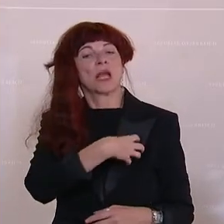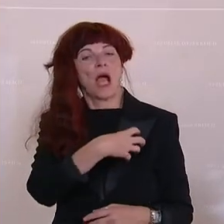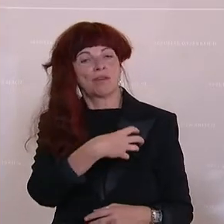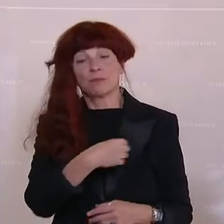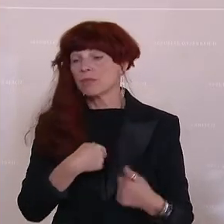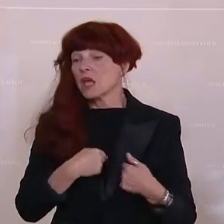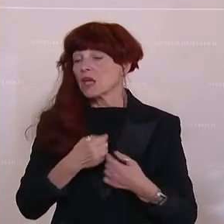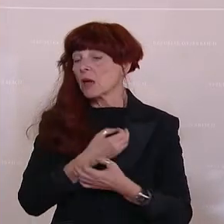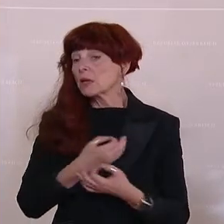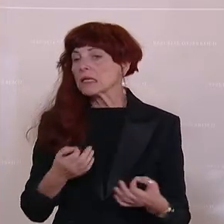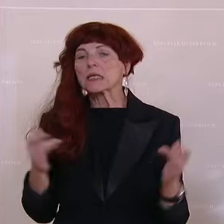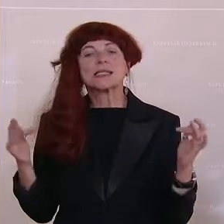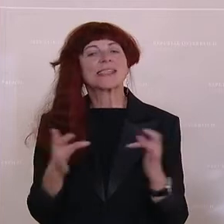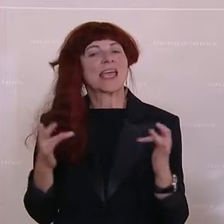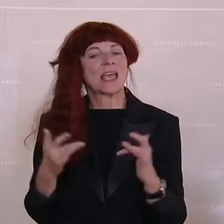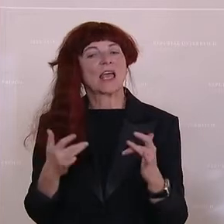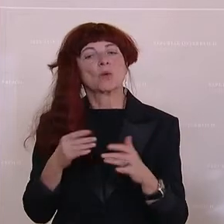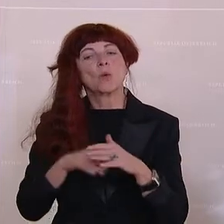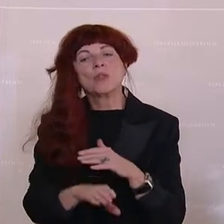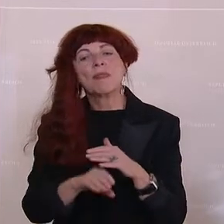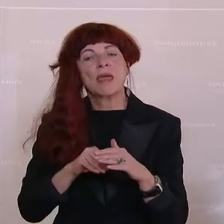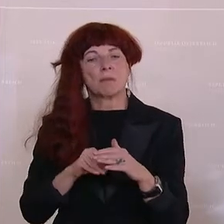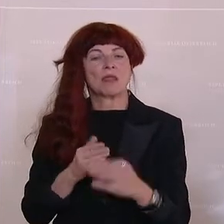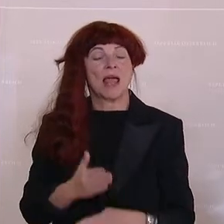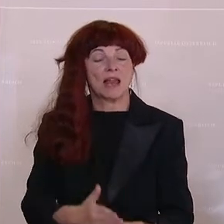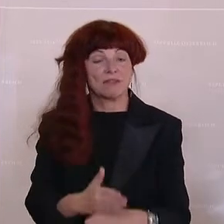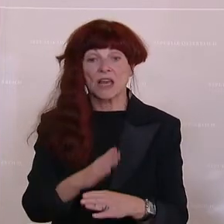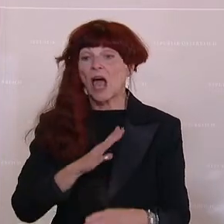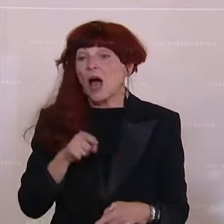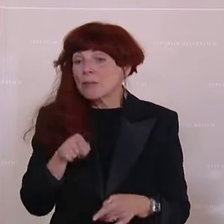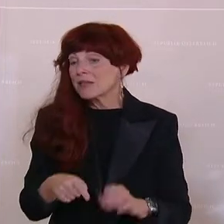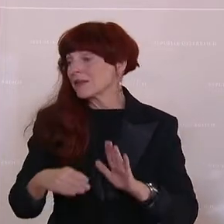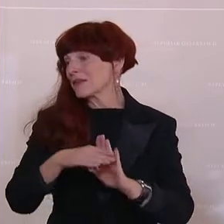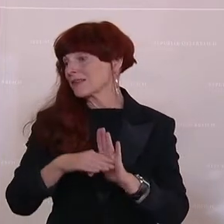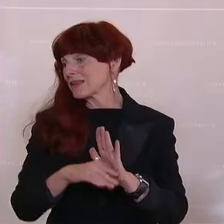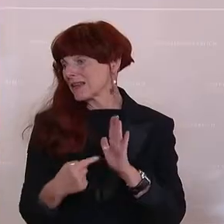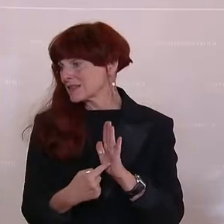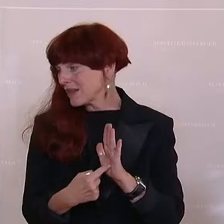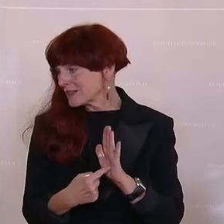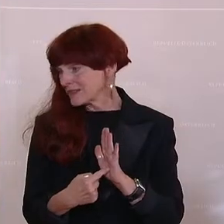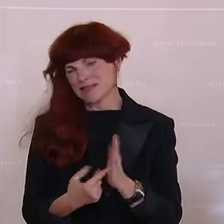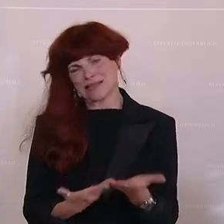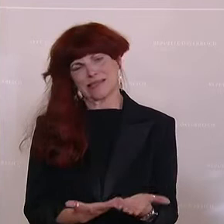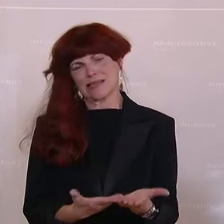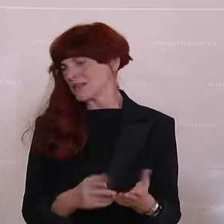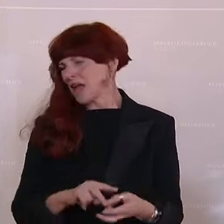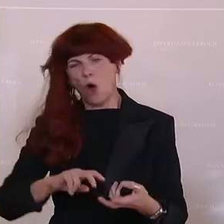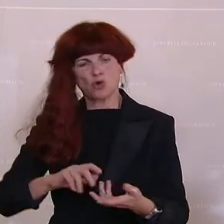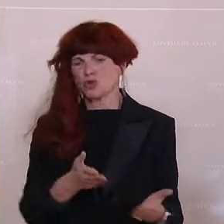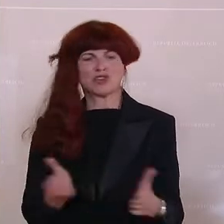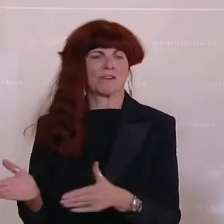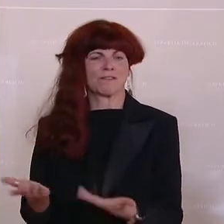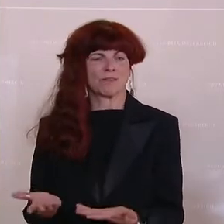wann einem Unternehmen geholfen wird. Aber das, was jetzt vorliegt, das ist in Wirklichkeit der nächste Murks. Es wird zu spät sein,